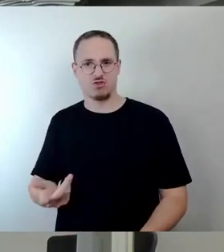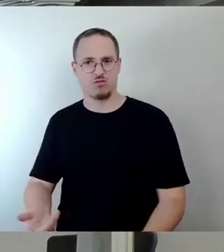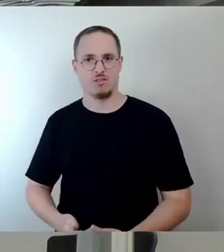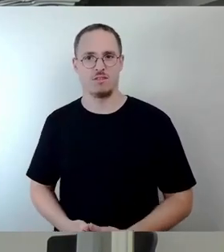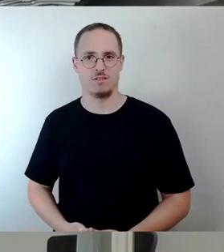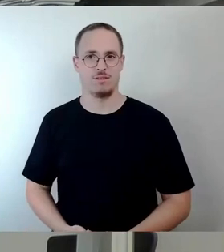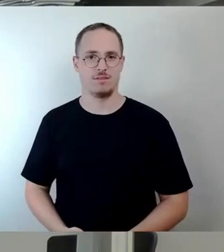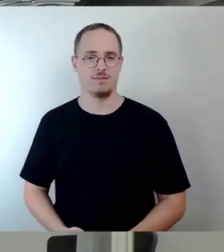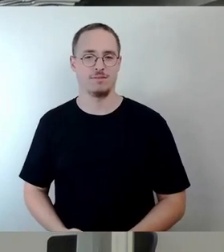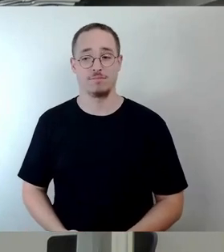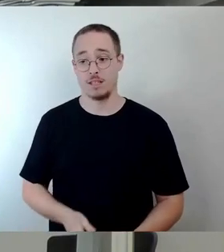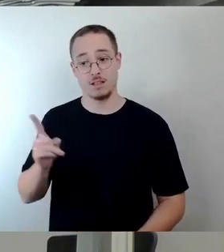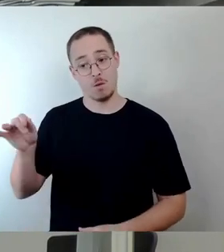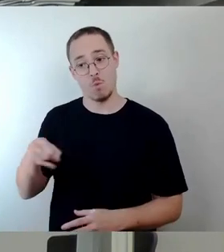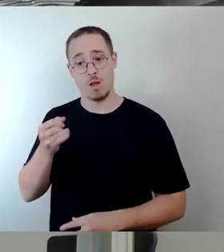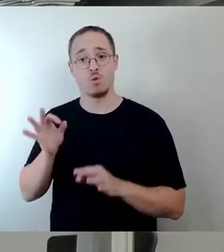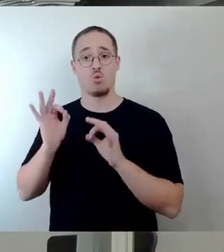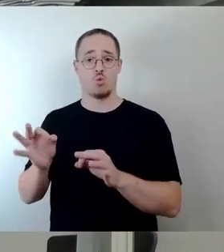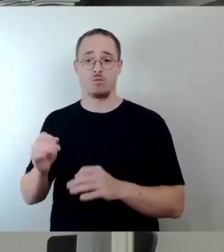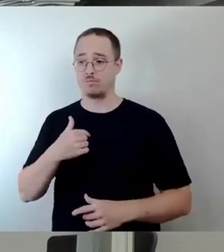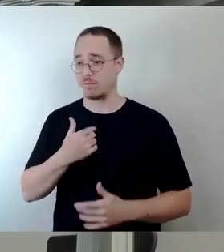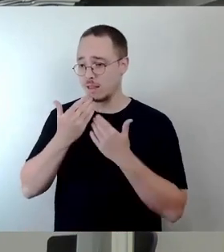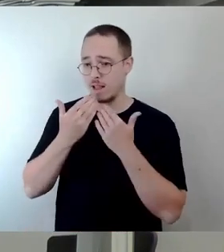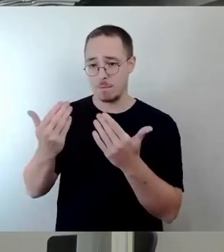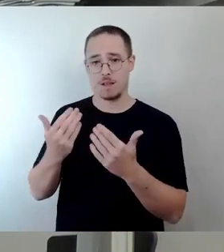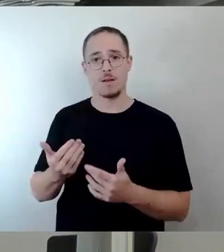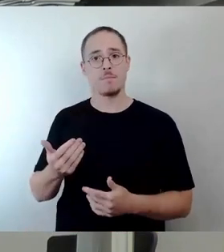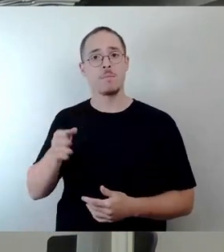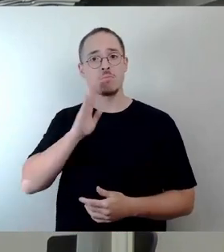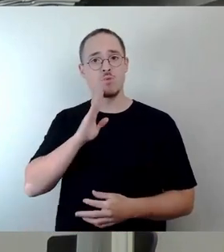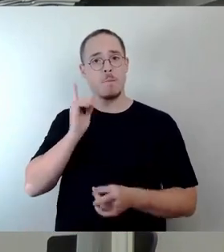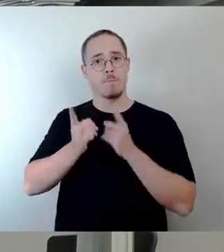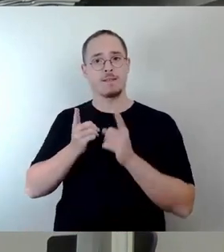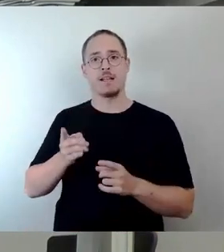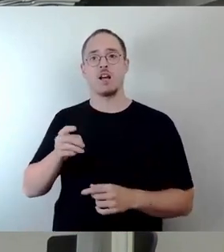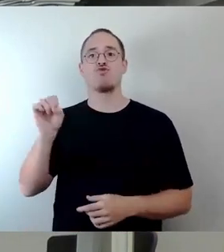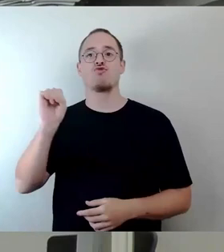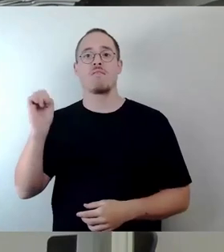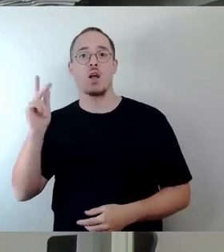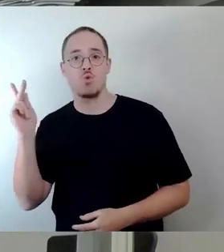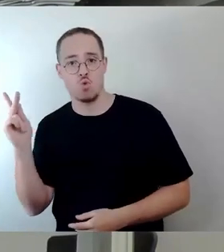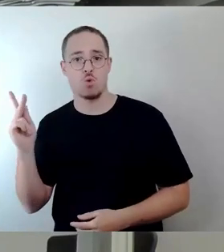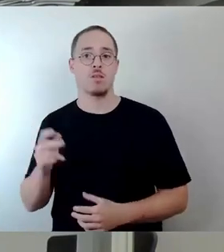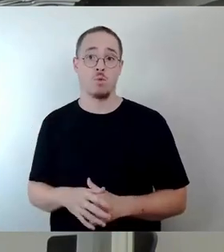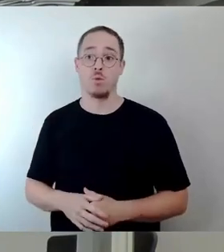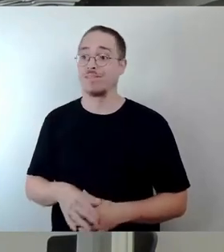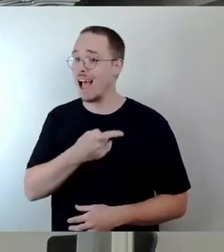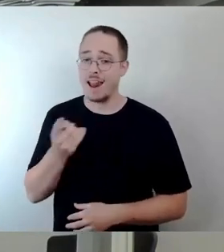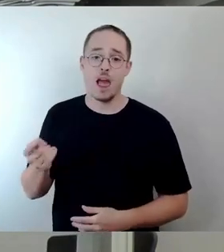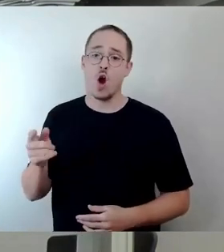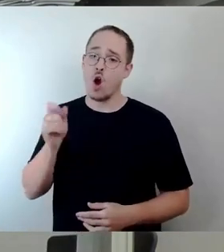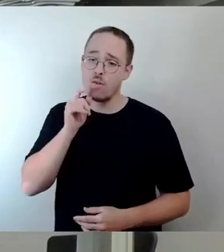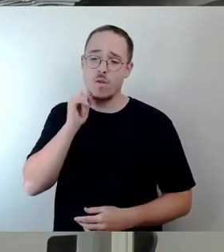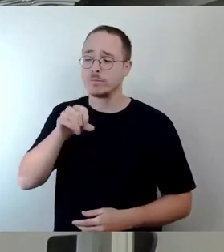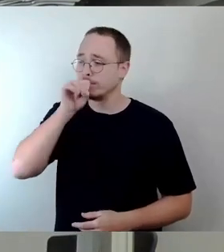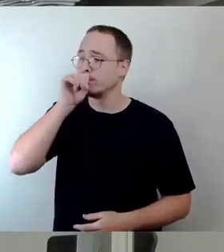sehr gutes Projekt. Ich bin auch außerordentlich dankbar dem Bürgermeister Stefan Kühn. Und Sie schelten ihn oft. Das tun Sie ja mit Leidenschaft. Die Grünen ja